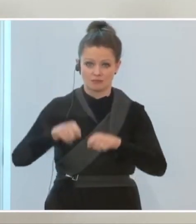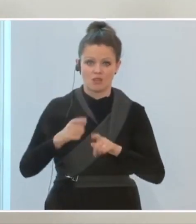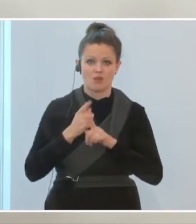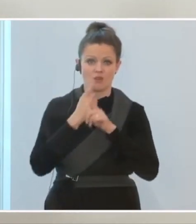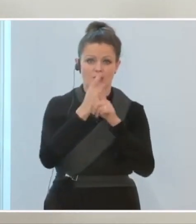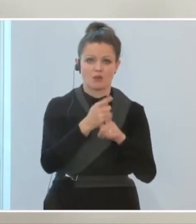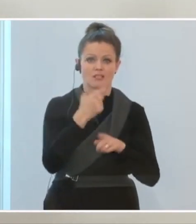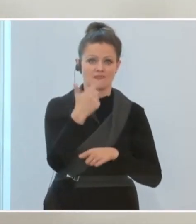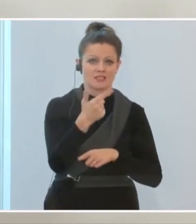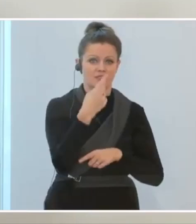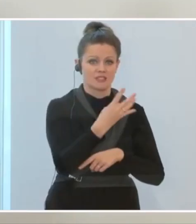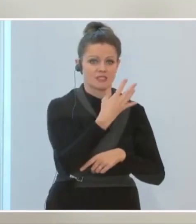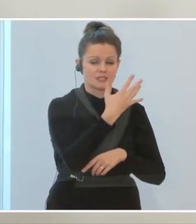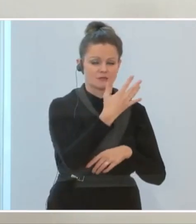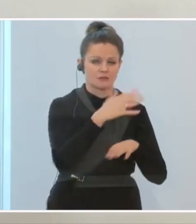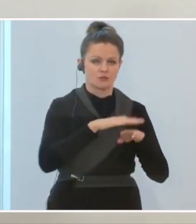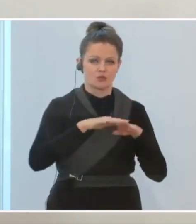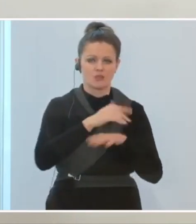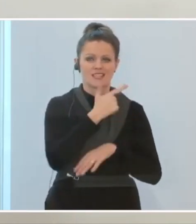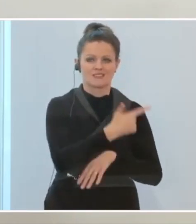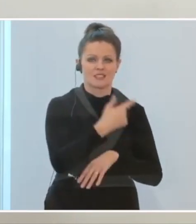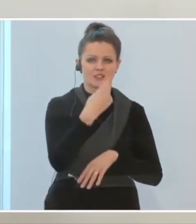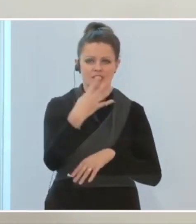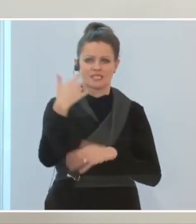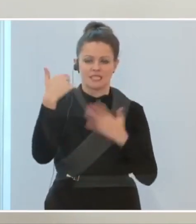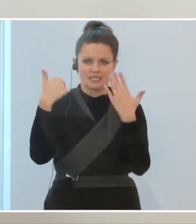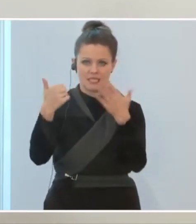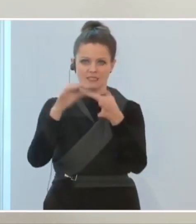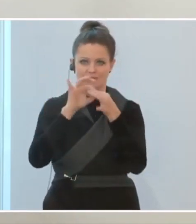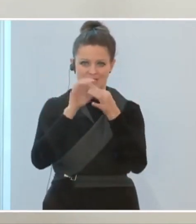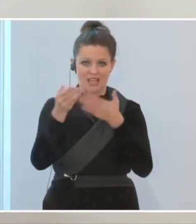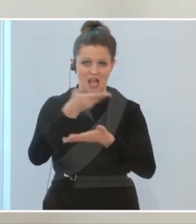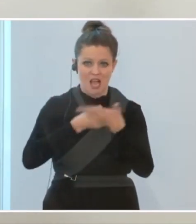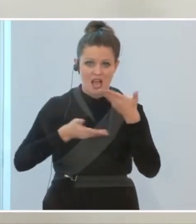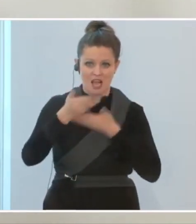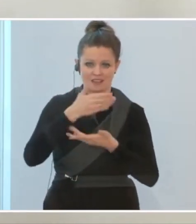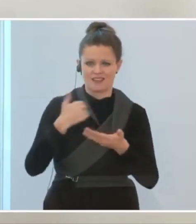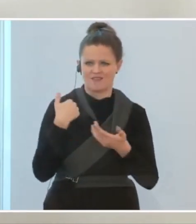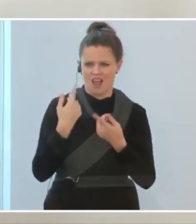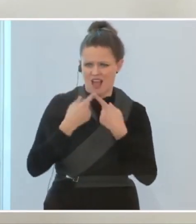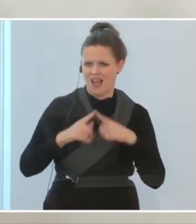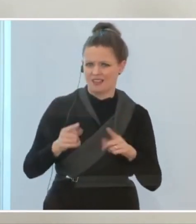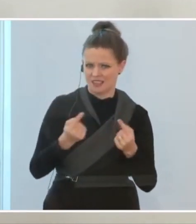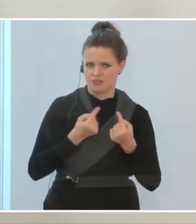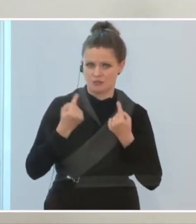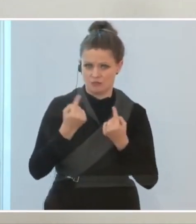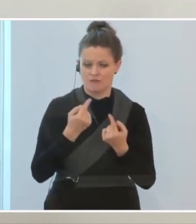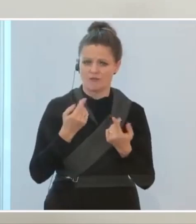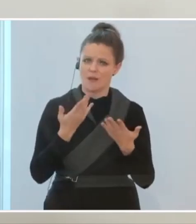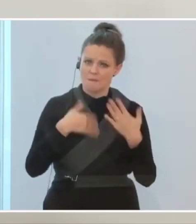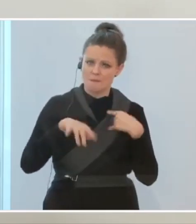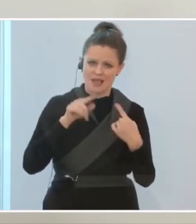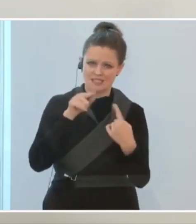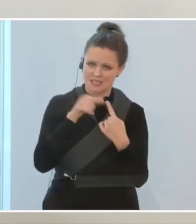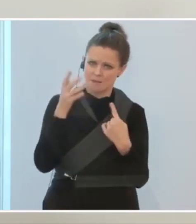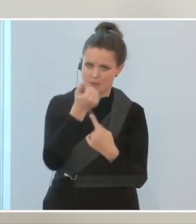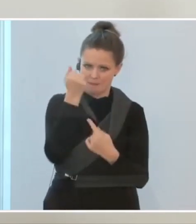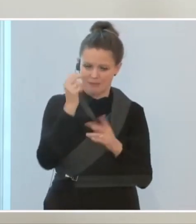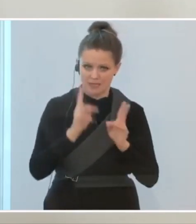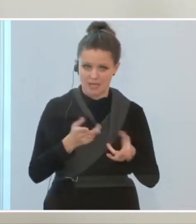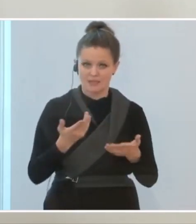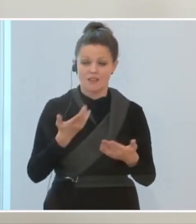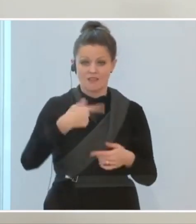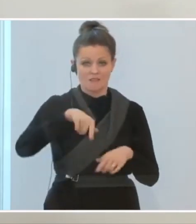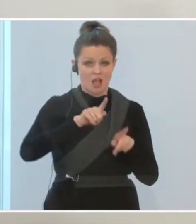20, 40, 60, wenn Sie sich erinnern, im Handel, der war ja schon ganz anders spezifiziert, dass man hier aus Spur zielgerichtet hervorgeht. Wir müssen